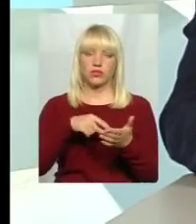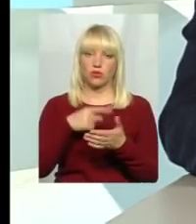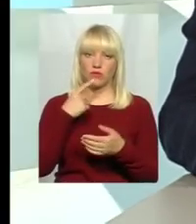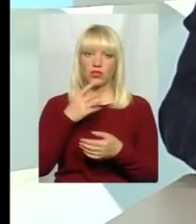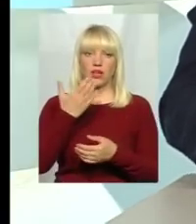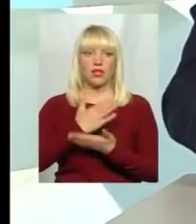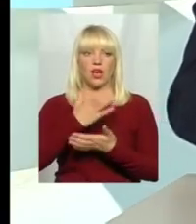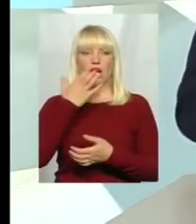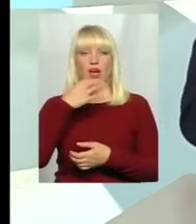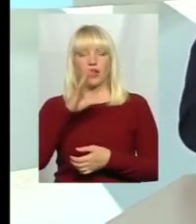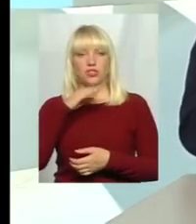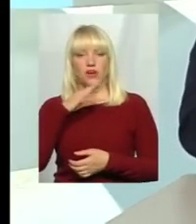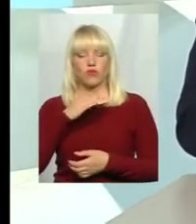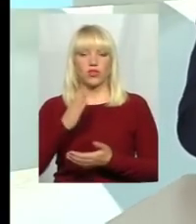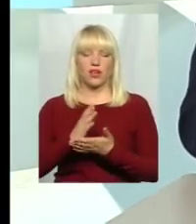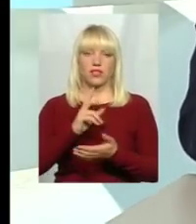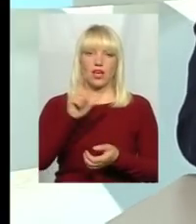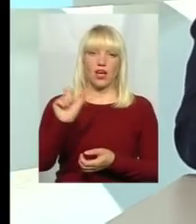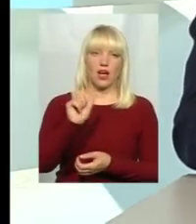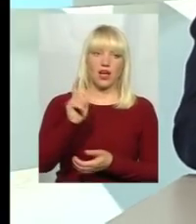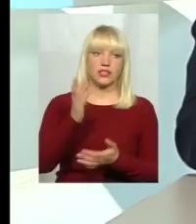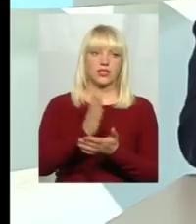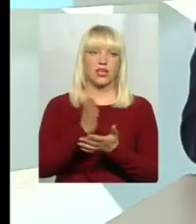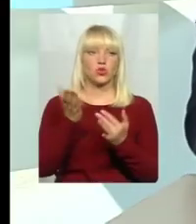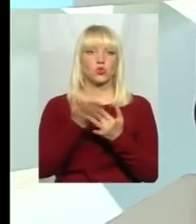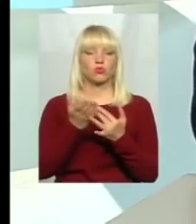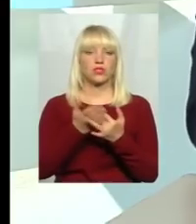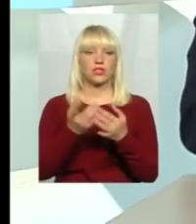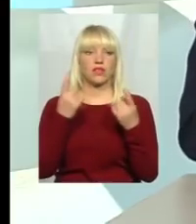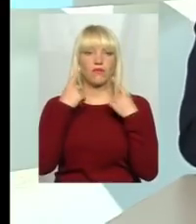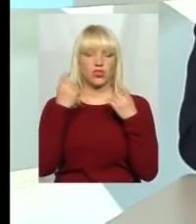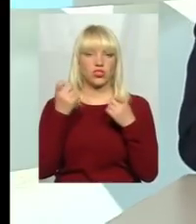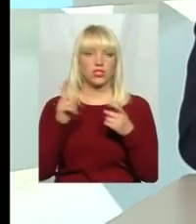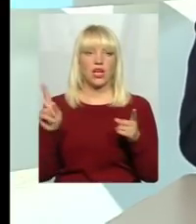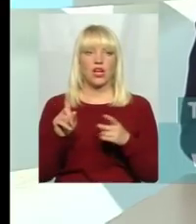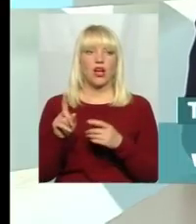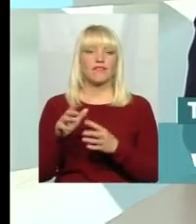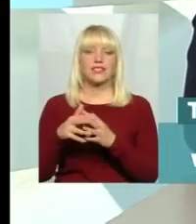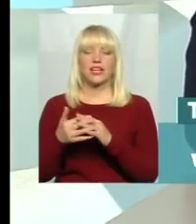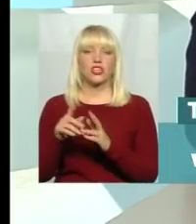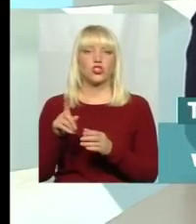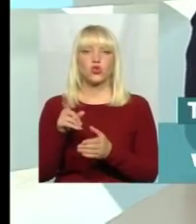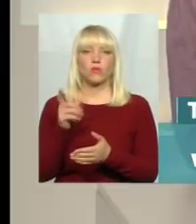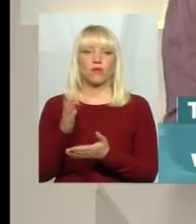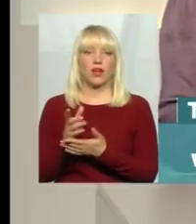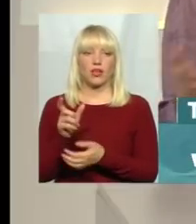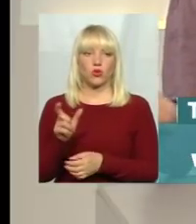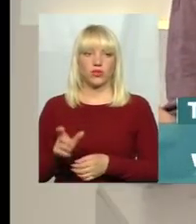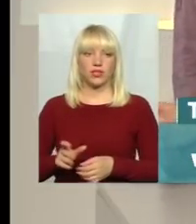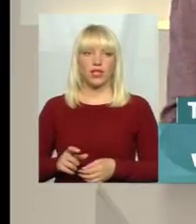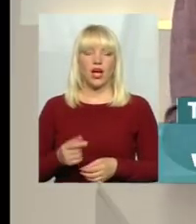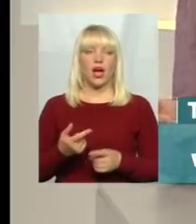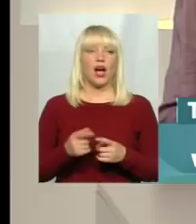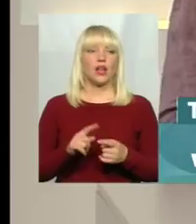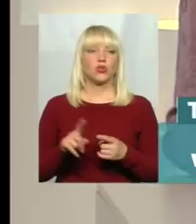квартири, газ, мають субсидії величезні. А в селі що людина має? Але від того, що вони приєднаються, вони